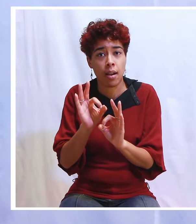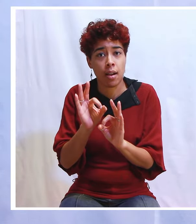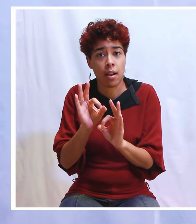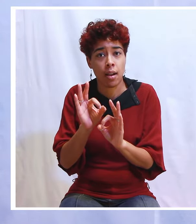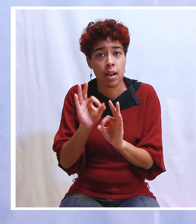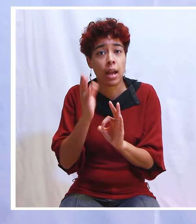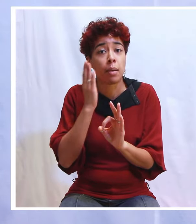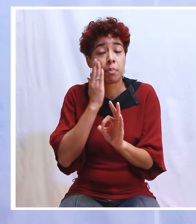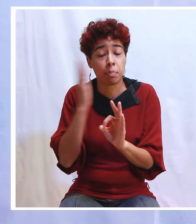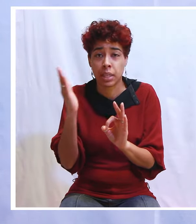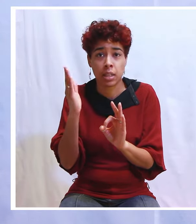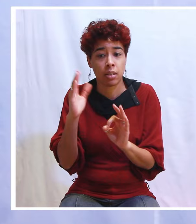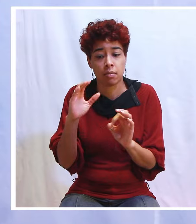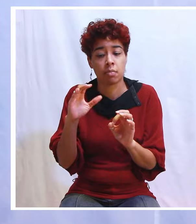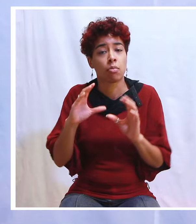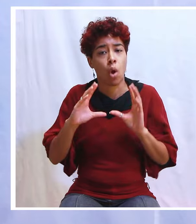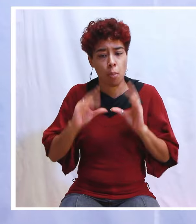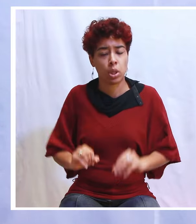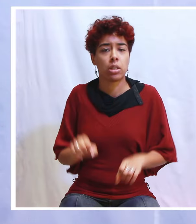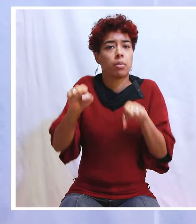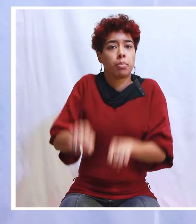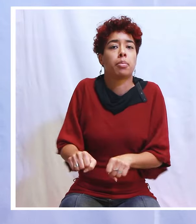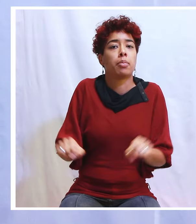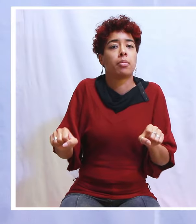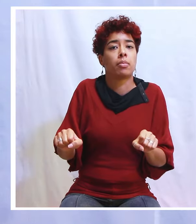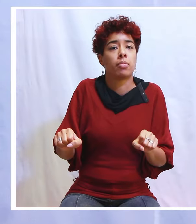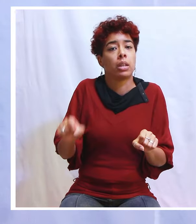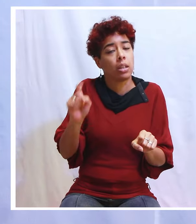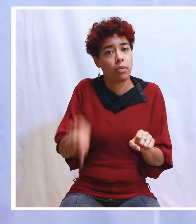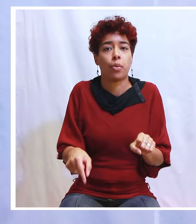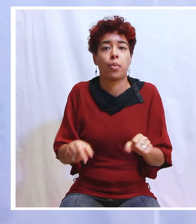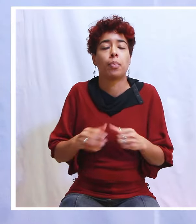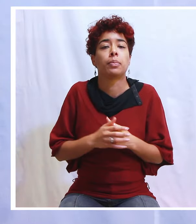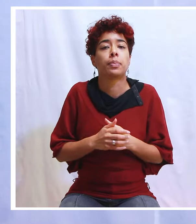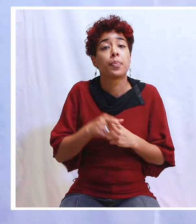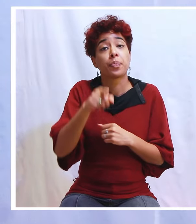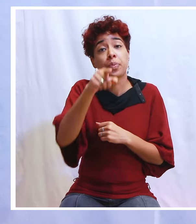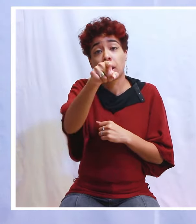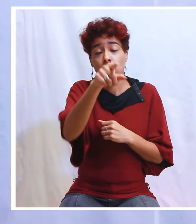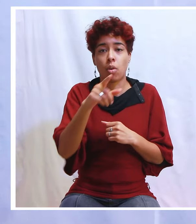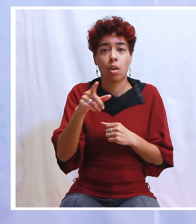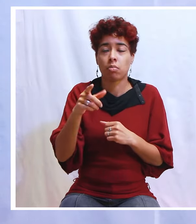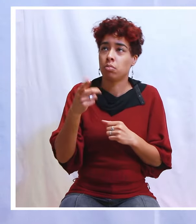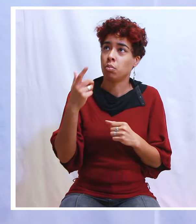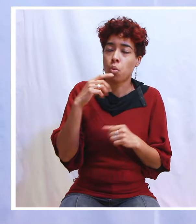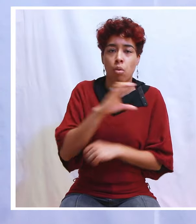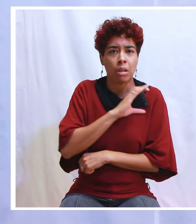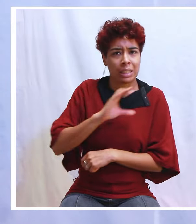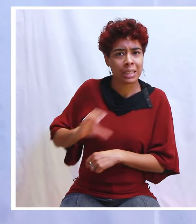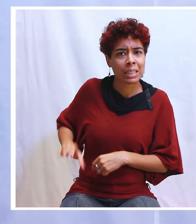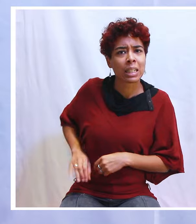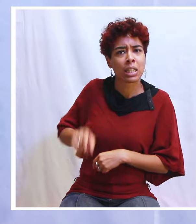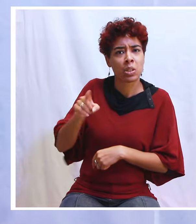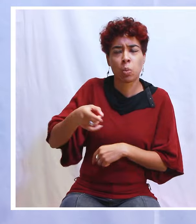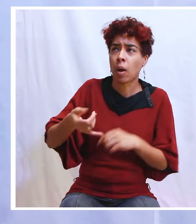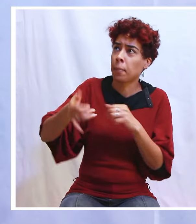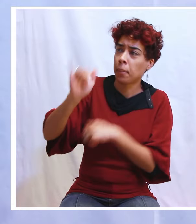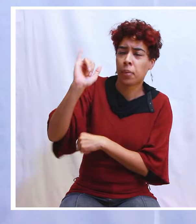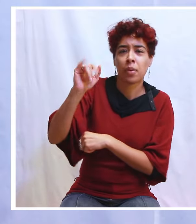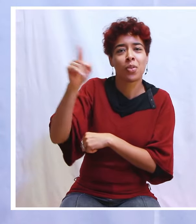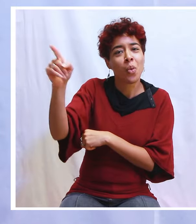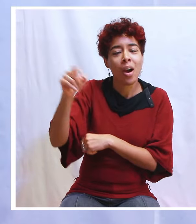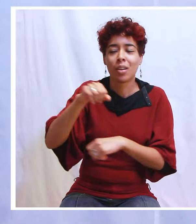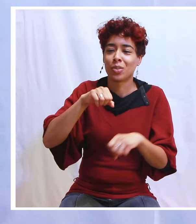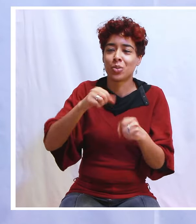'opposition. Et j'aimerais vraiment te dire ça de la part de Dieu aujourd'hui. Toi qui t'es levé pour Christ, toi qui œuvres pour Christ,